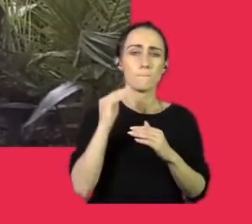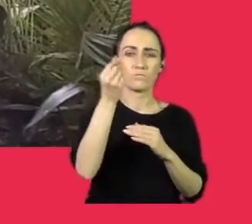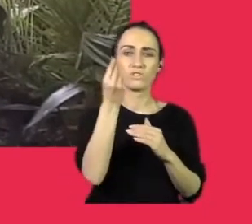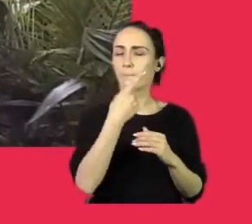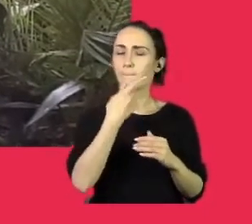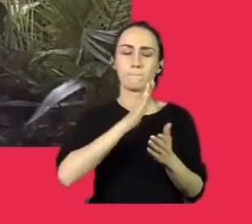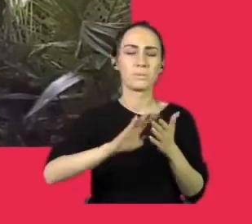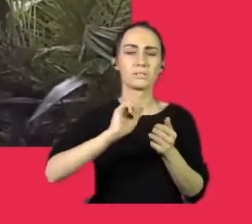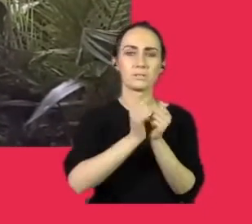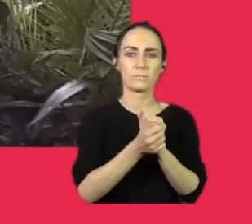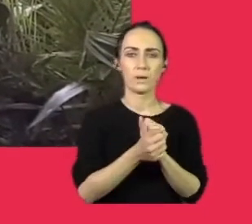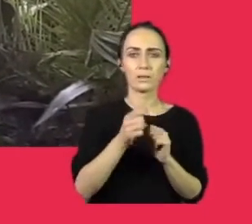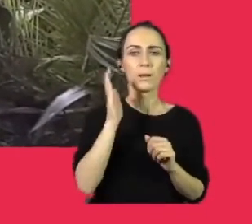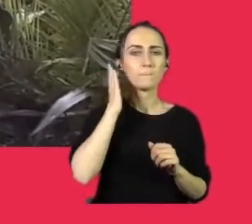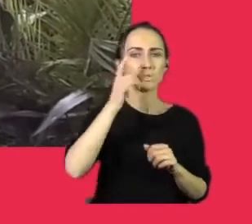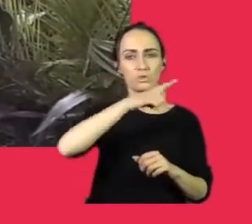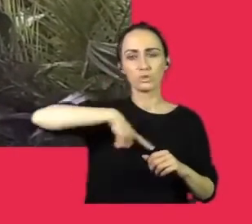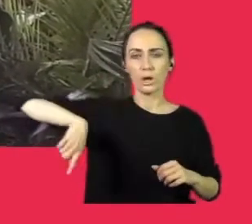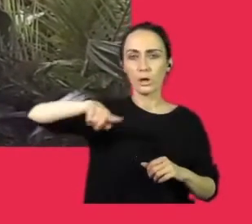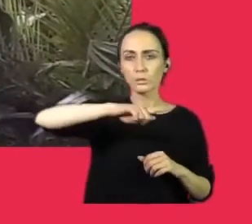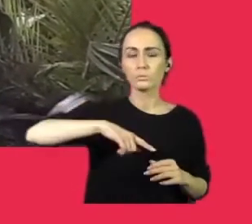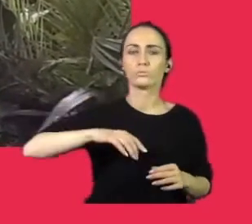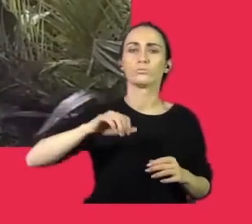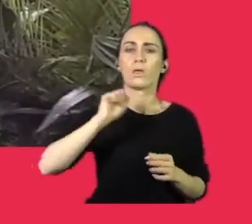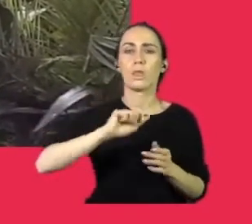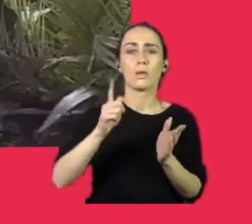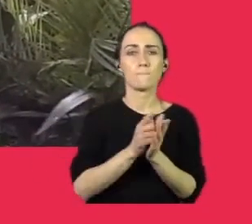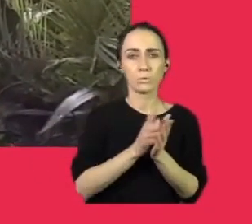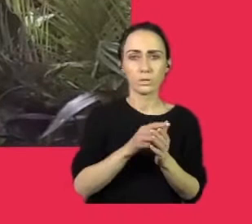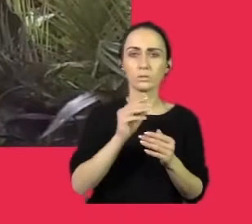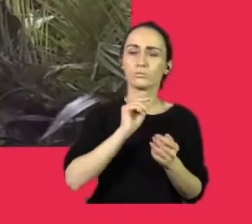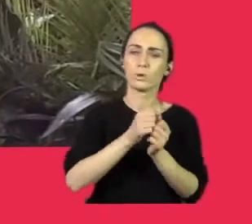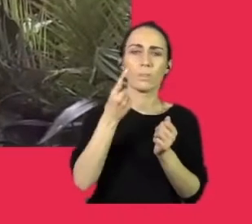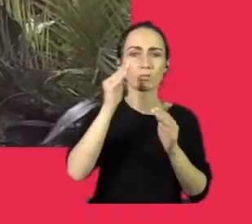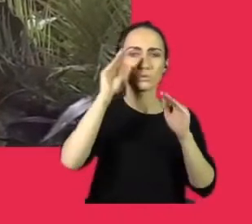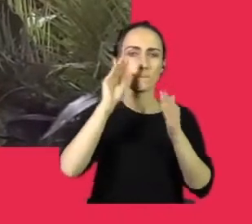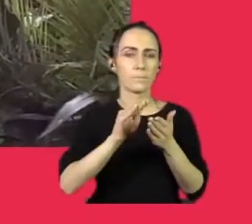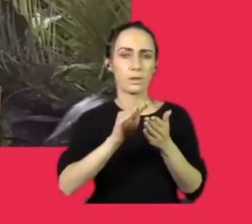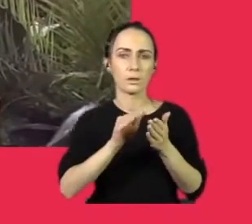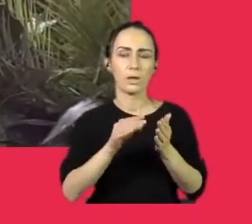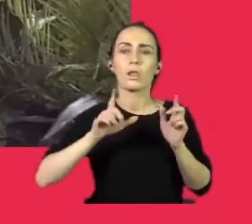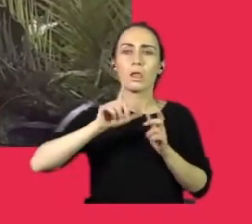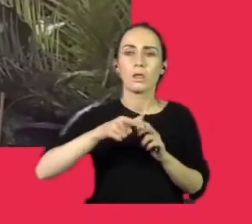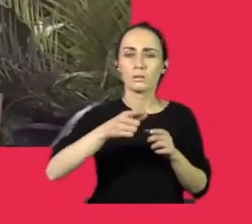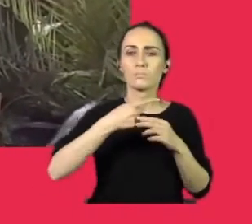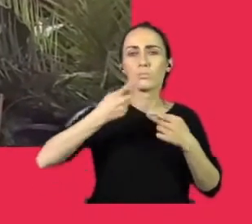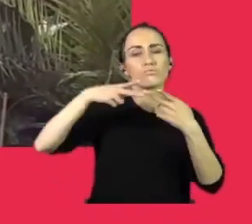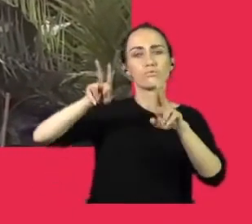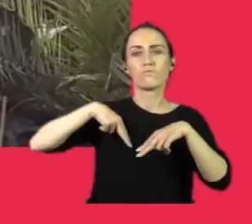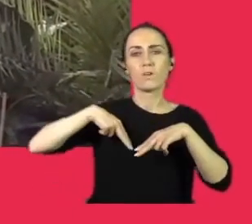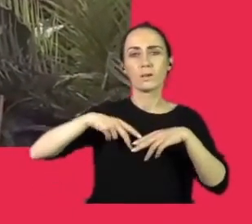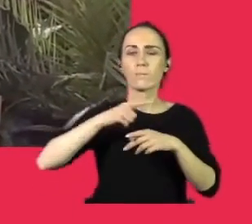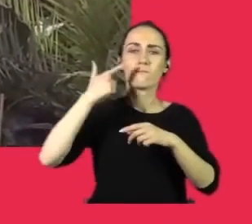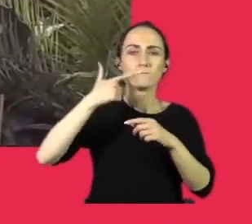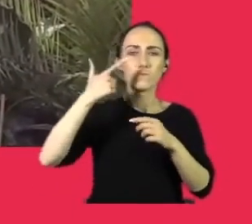cen. Dla mieszkańców płacących podatki są jeszcze tańsze. Także to się zwraca praktycznie